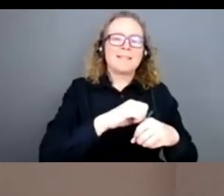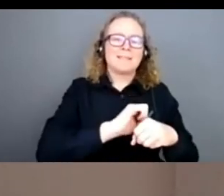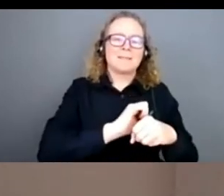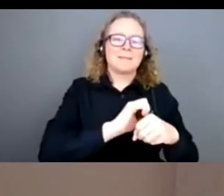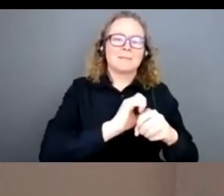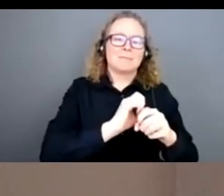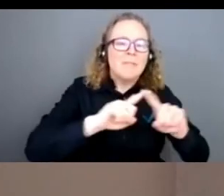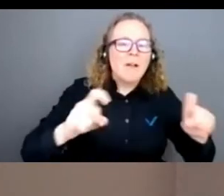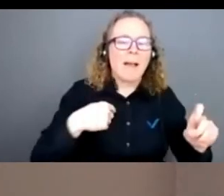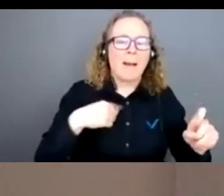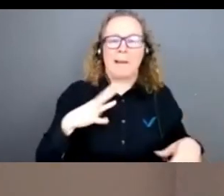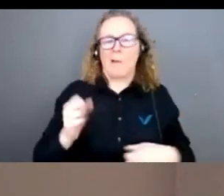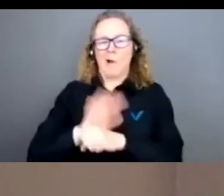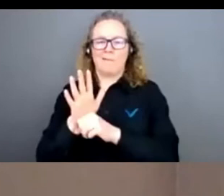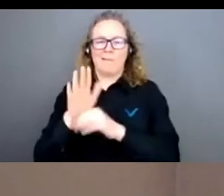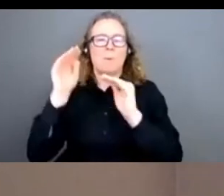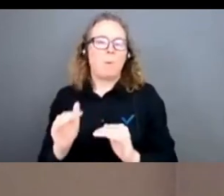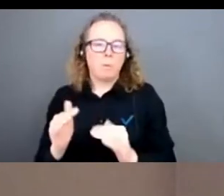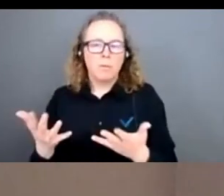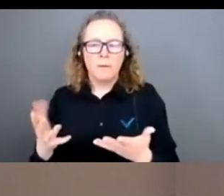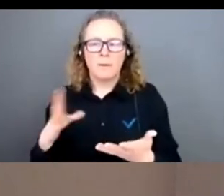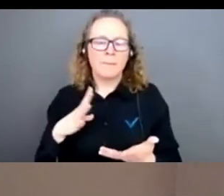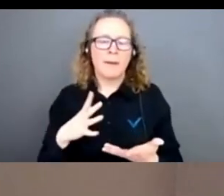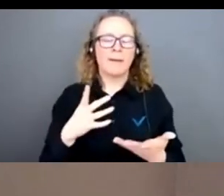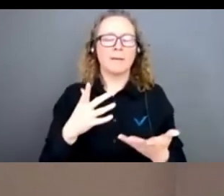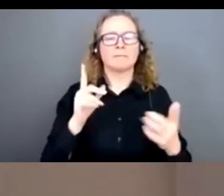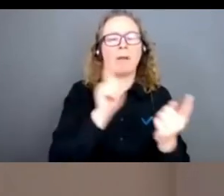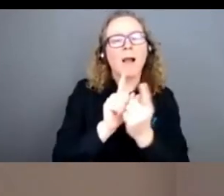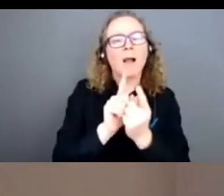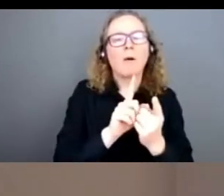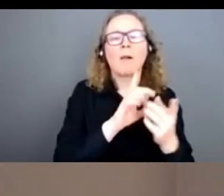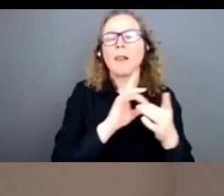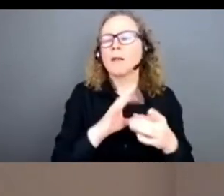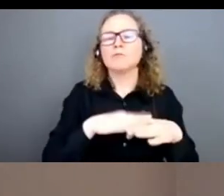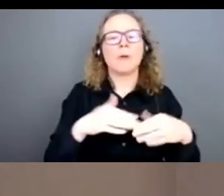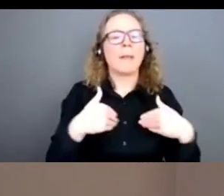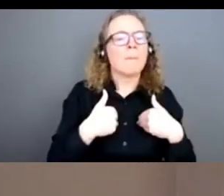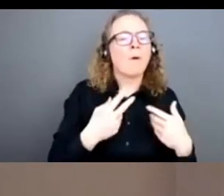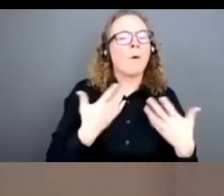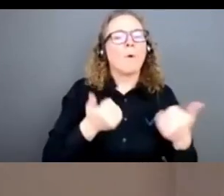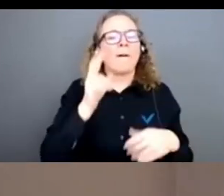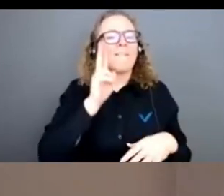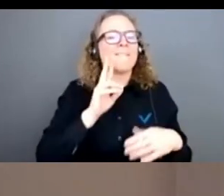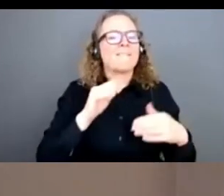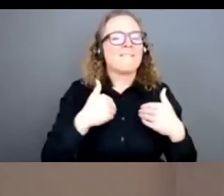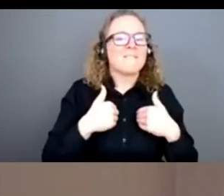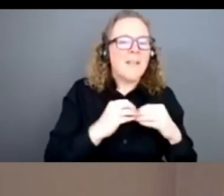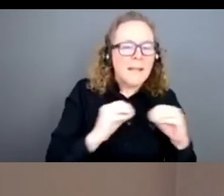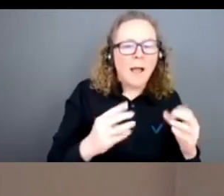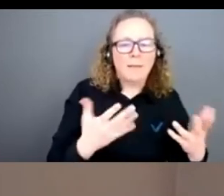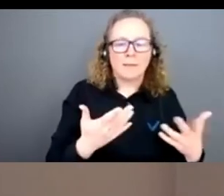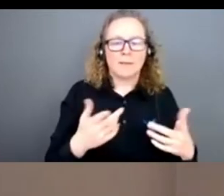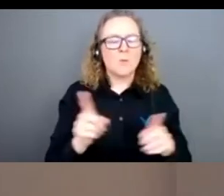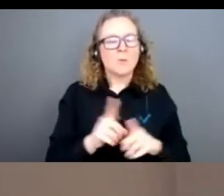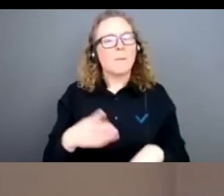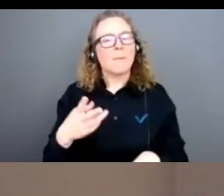rencontres autour de cette question animale et végane, avec soit des entrepreneurs comme Ethan Brown, le gars qui a fondé Beyond Meat,